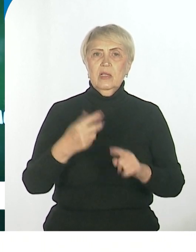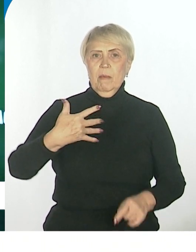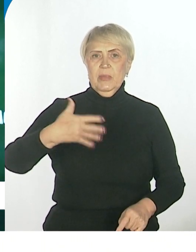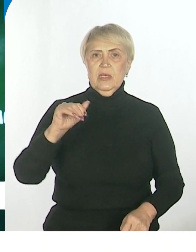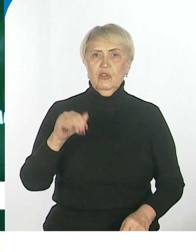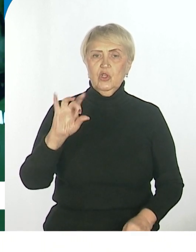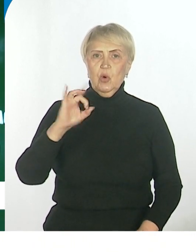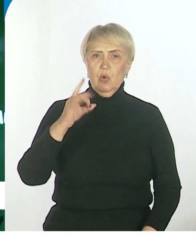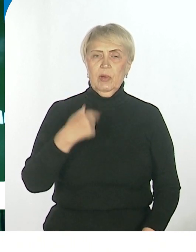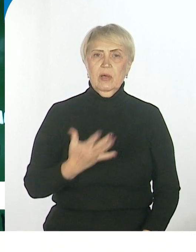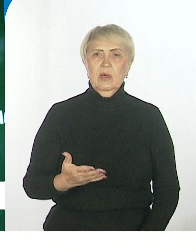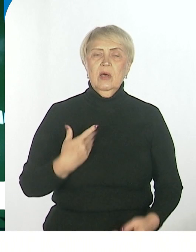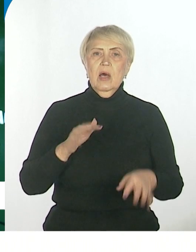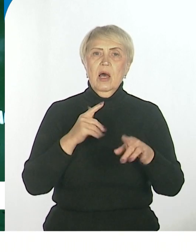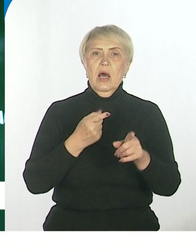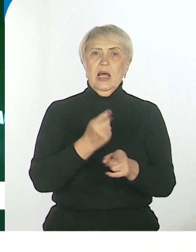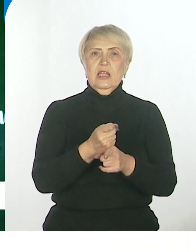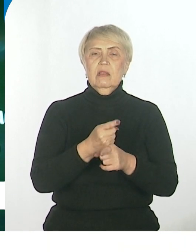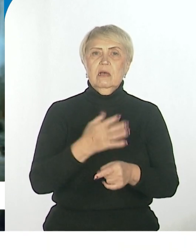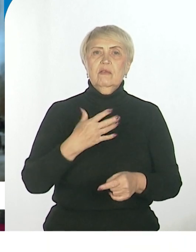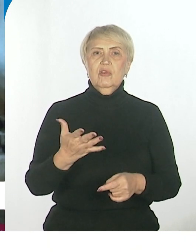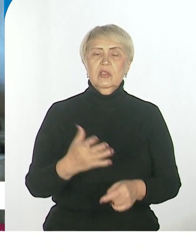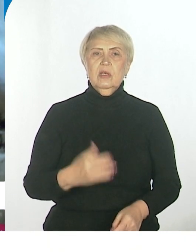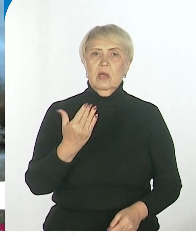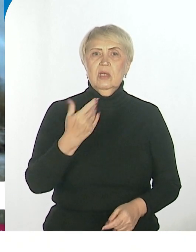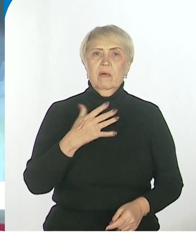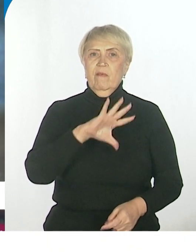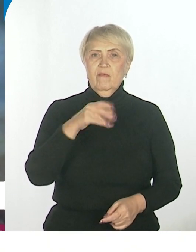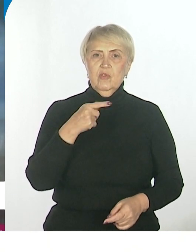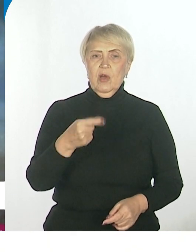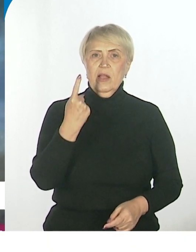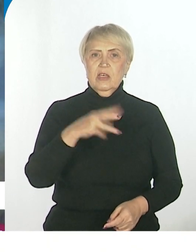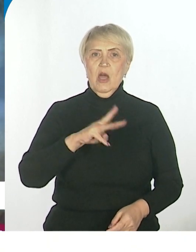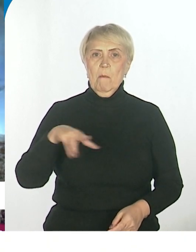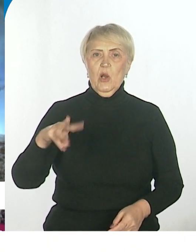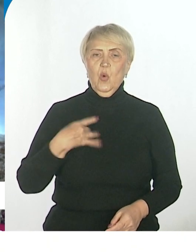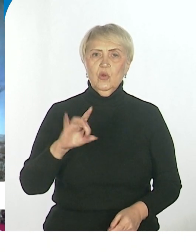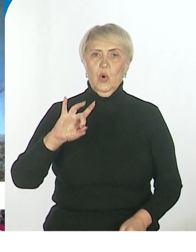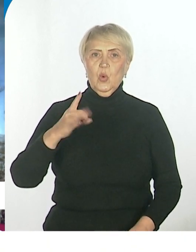Как вы уже сказали, тоже танк «Леопард», наверное, за ним охотятся все, это миллион сразу.